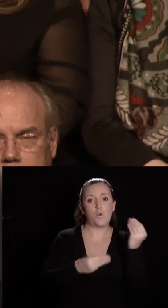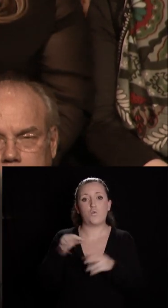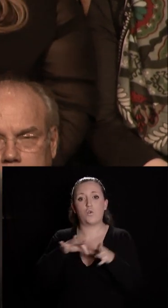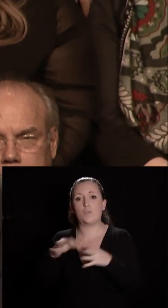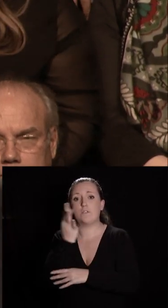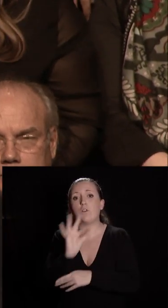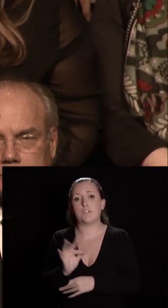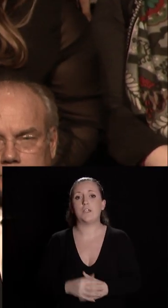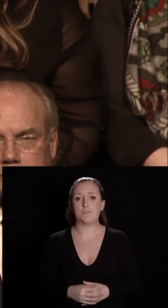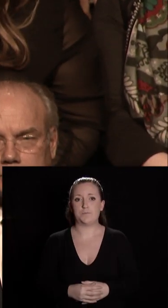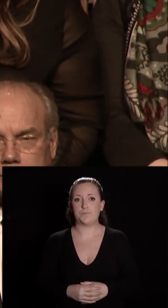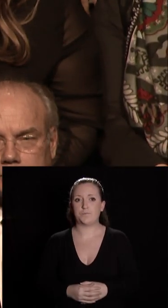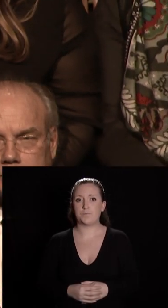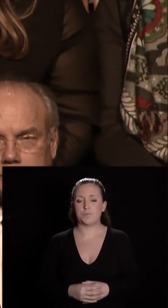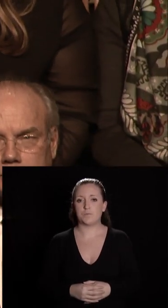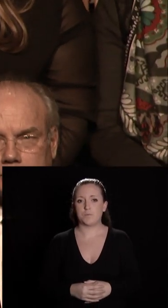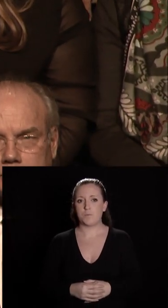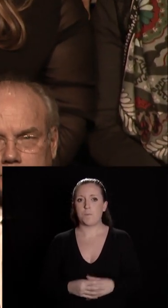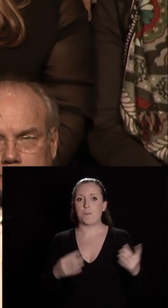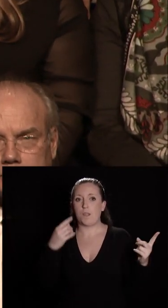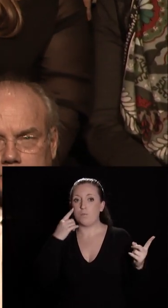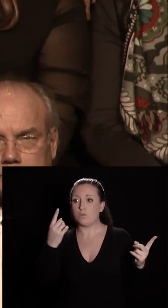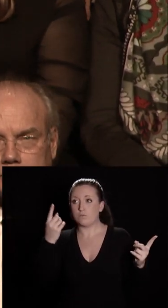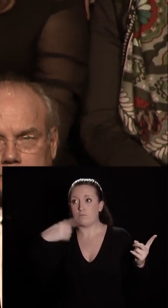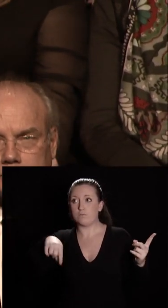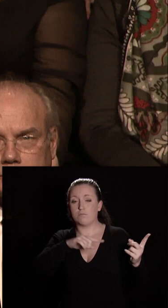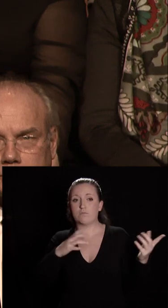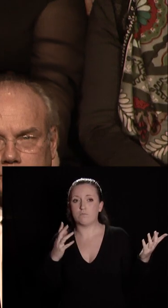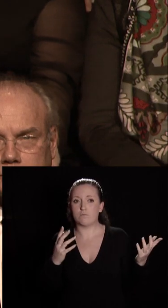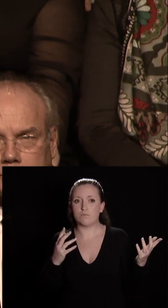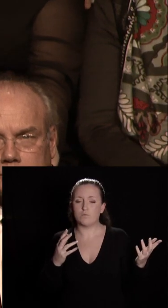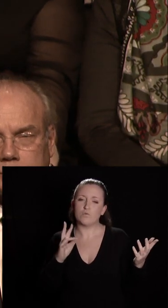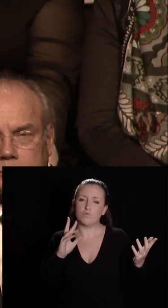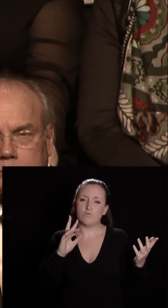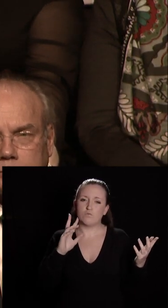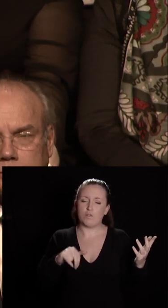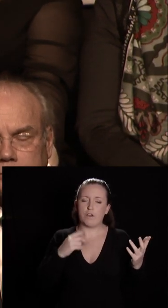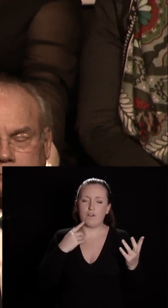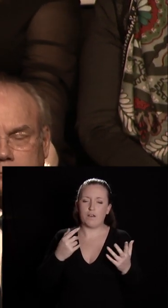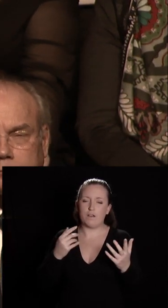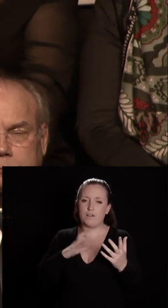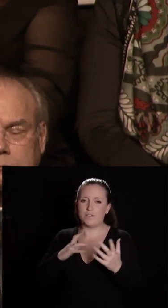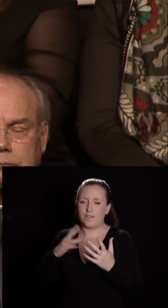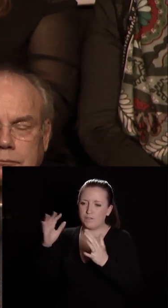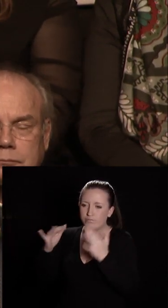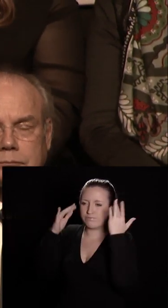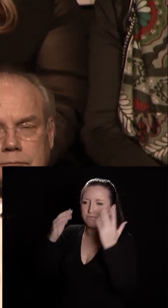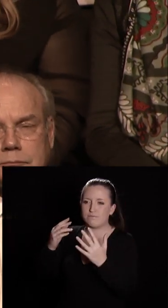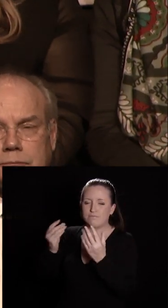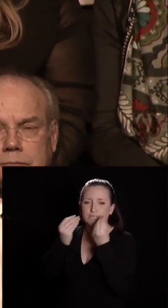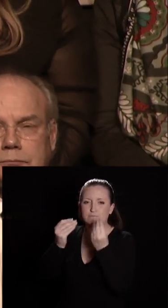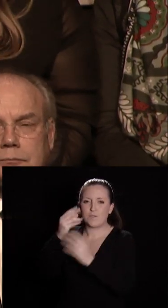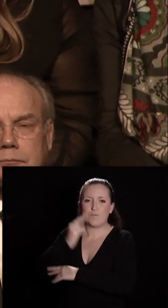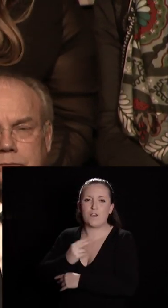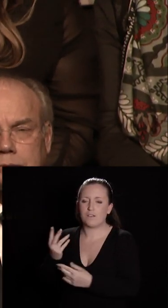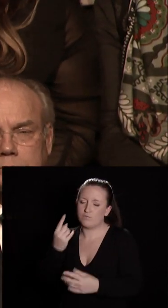Croyez-vous, je vous pose la question, qu'ils laisseront passer la chance de s'initier à l'oenologie ? Non, je ne le crois pas. Enseignement supérieur,